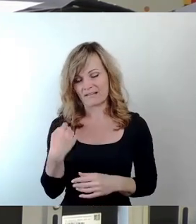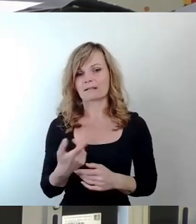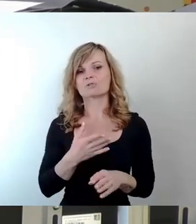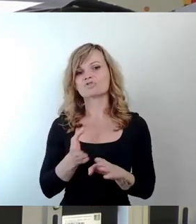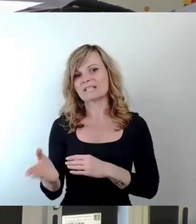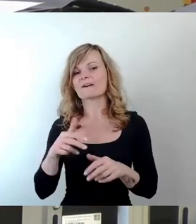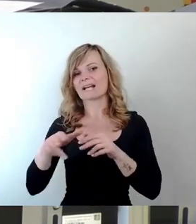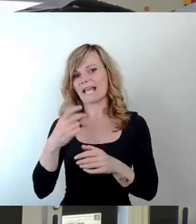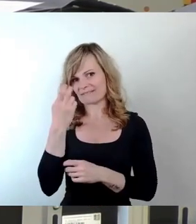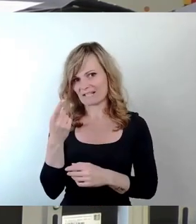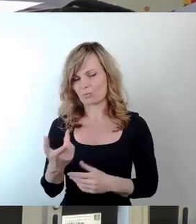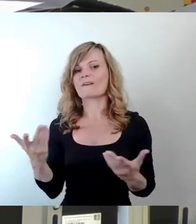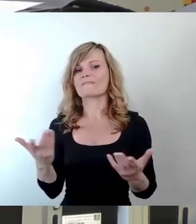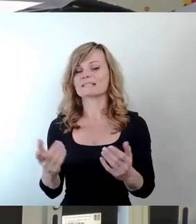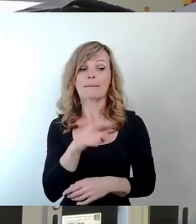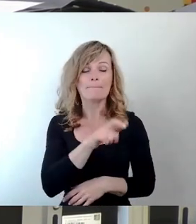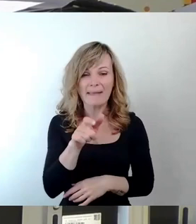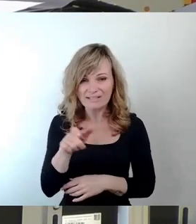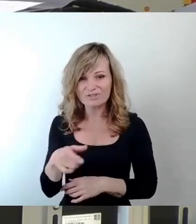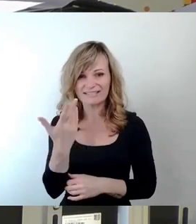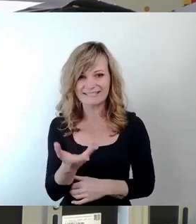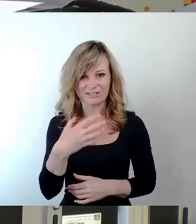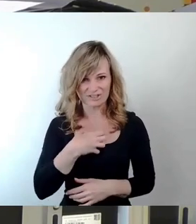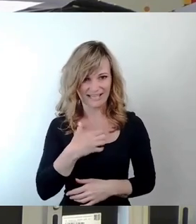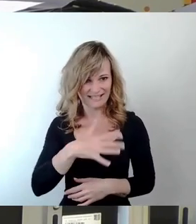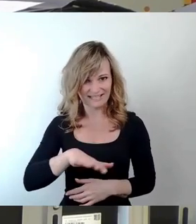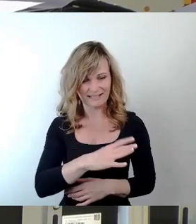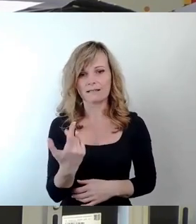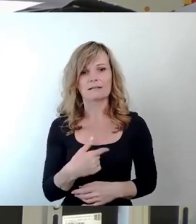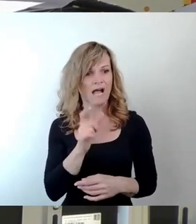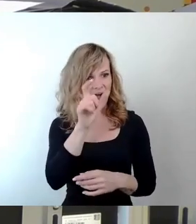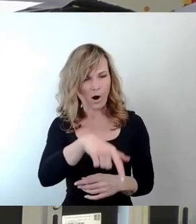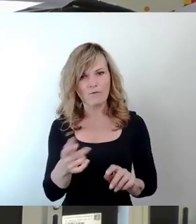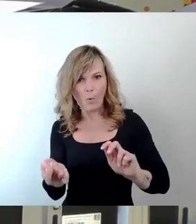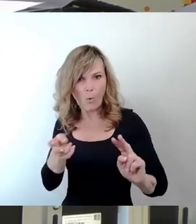Menschen in dieser Stadt lassen sich nicht bei der Wahl ihrer Verkehrsmittel umerziehen.